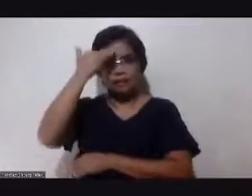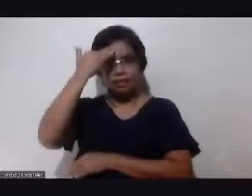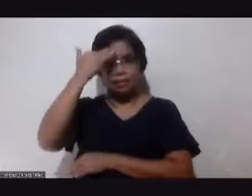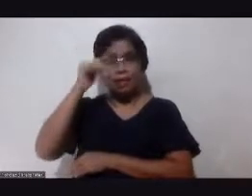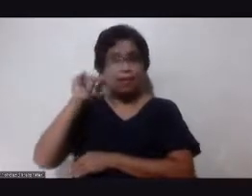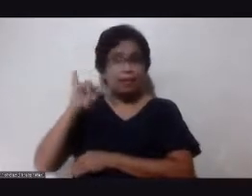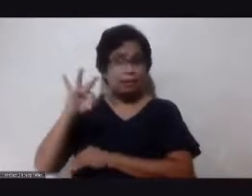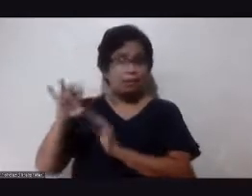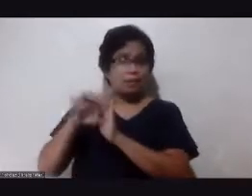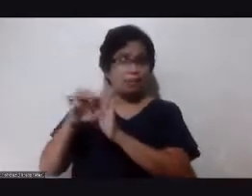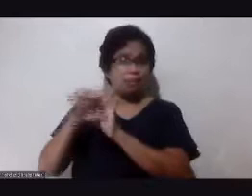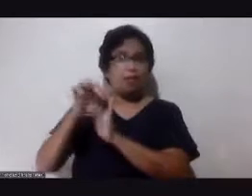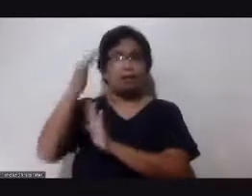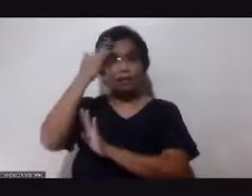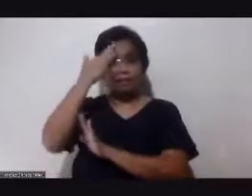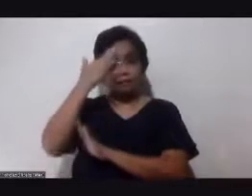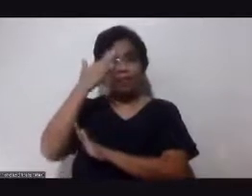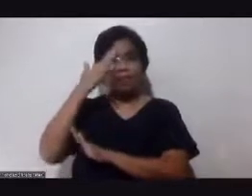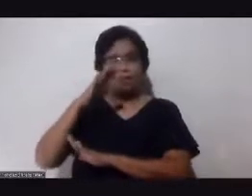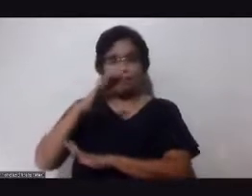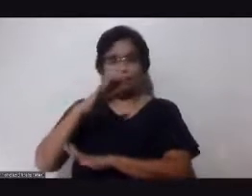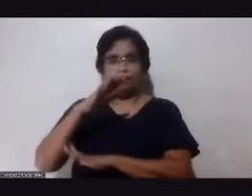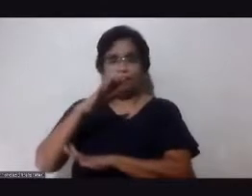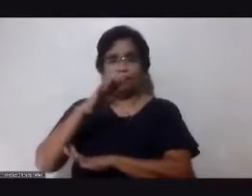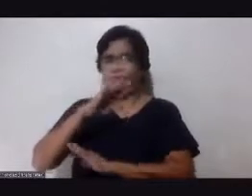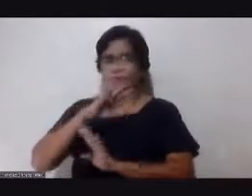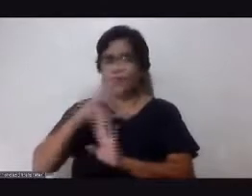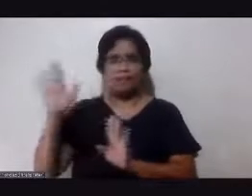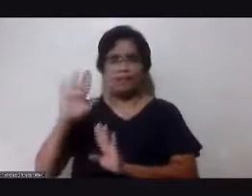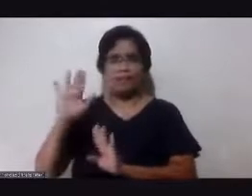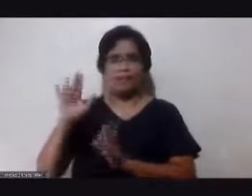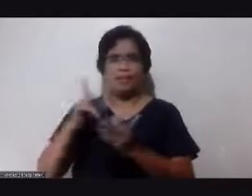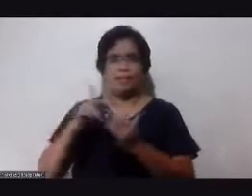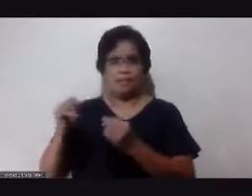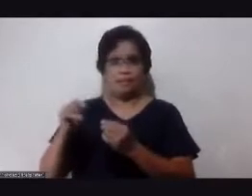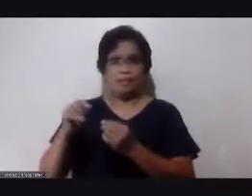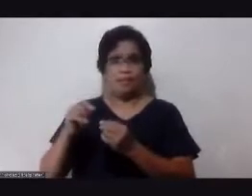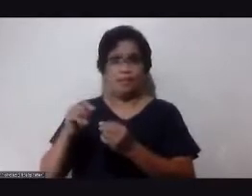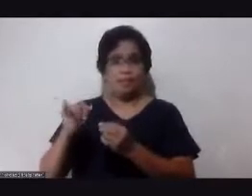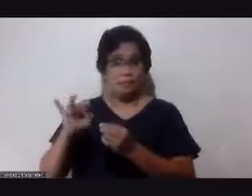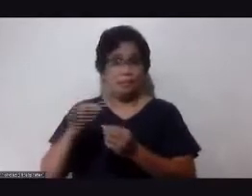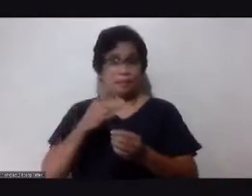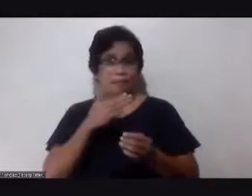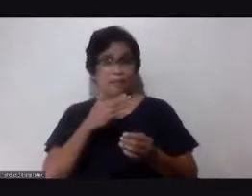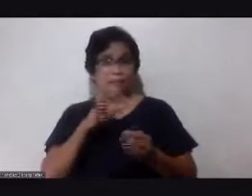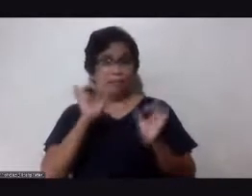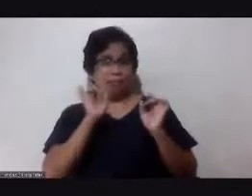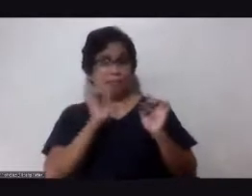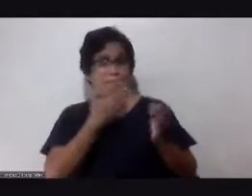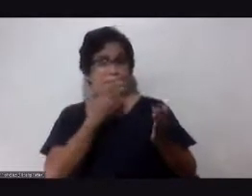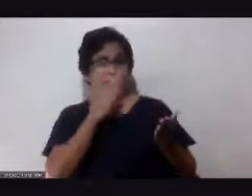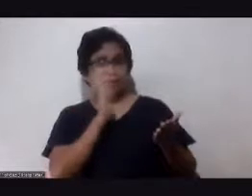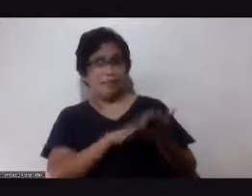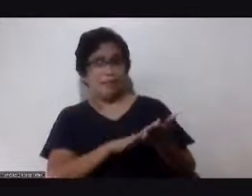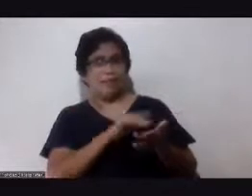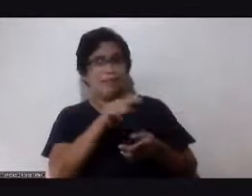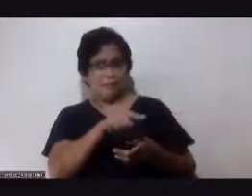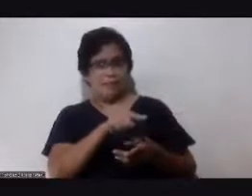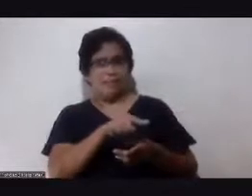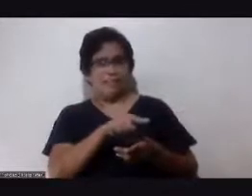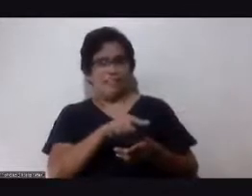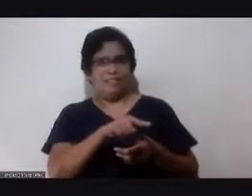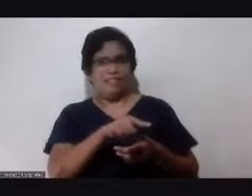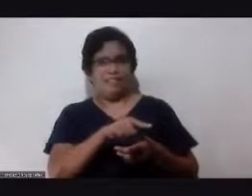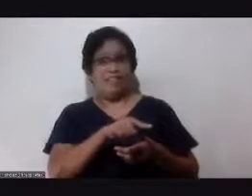kung alam na natin, huwag na natin gawin. Diba? Kung alam na natin na makakasama sa atin, tayo rin naman ang mahihirapan sa huli.